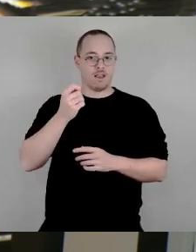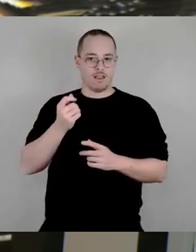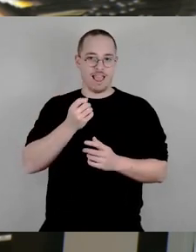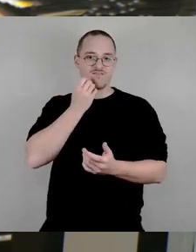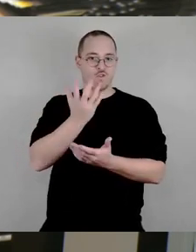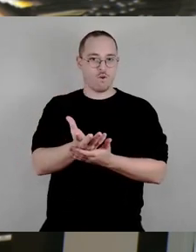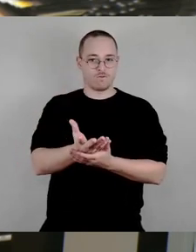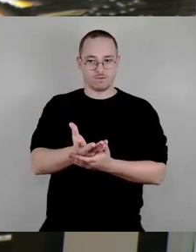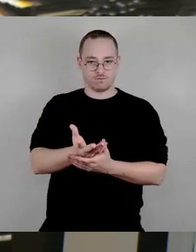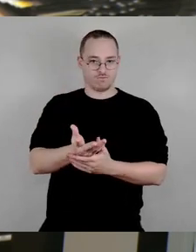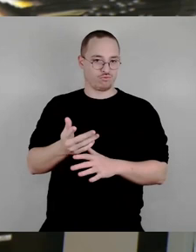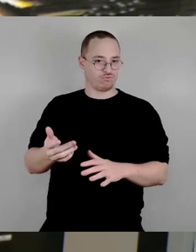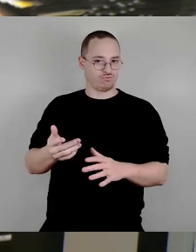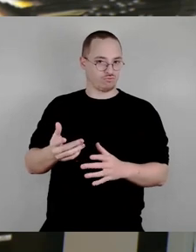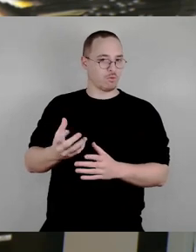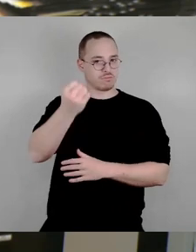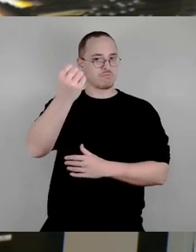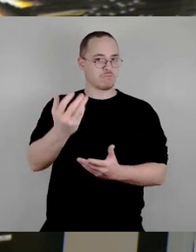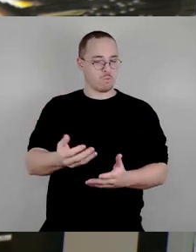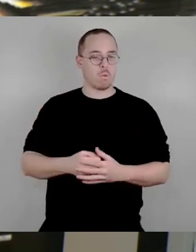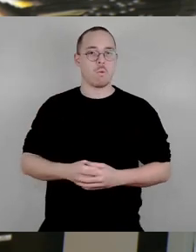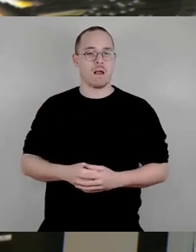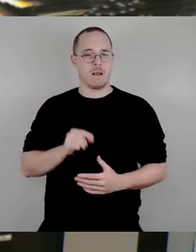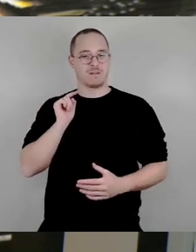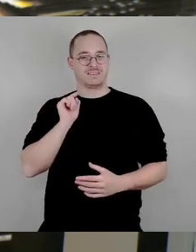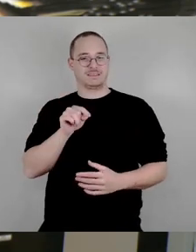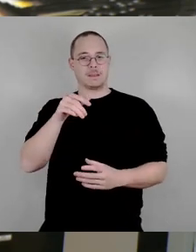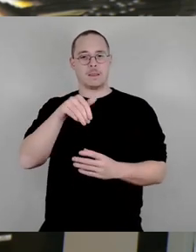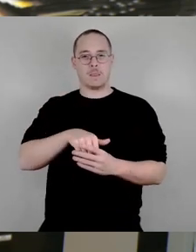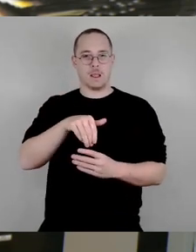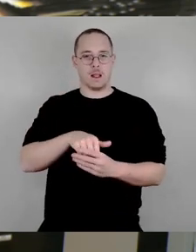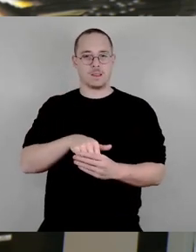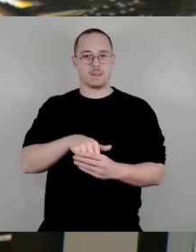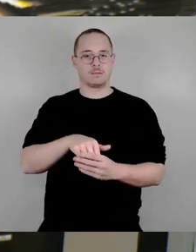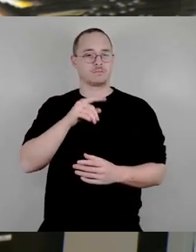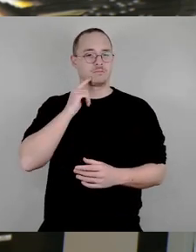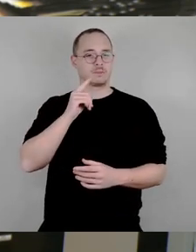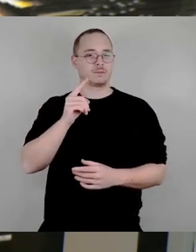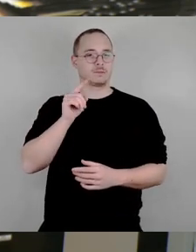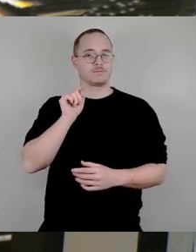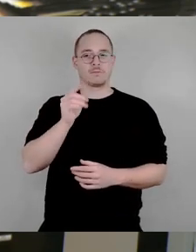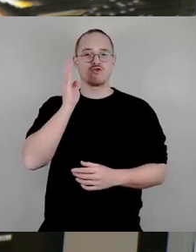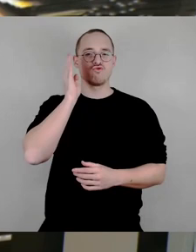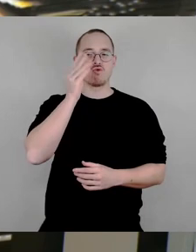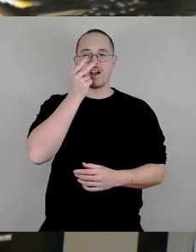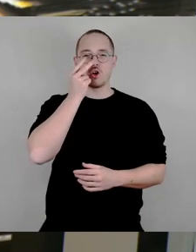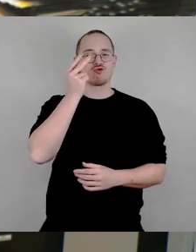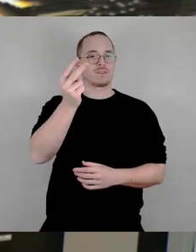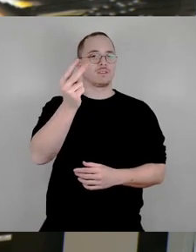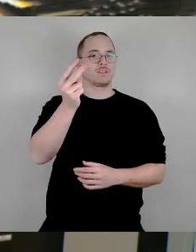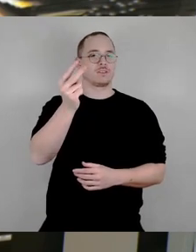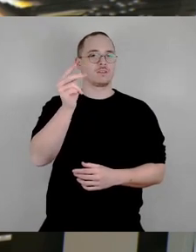und der Kollege Nietzsche hat es auch schon erwähnt, relativ wenig Aussicht darauf, dass er so realisiert wird, wie er gestern